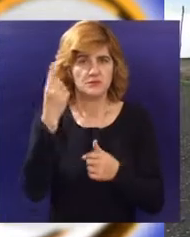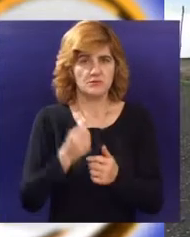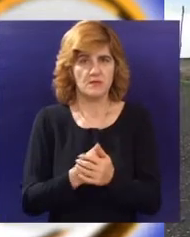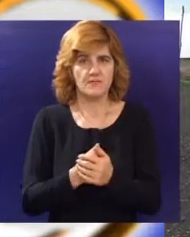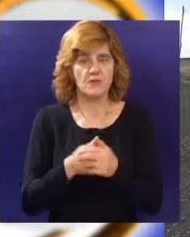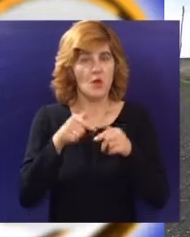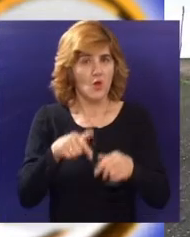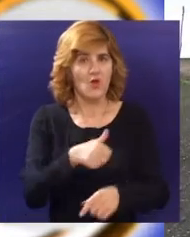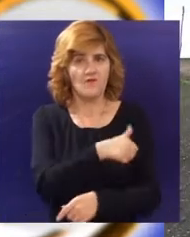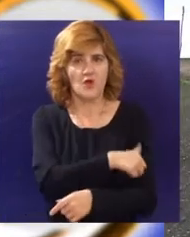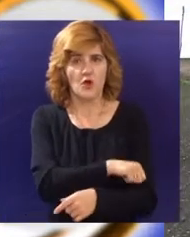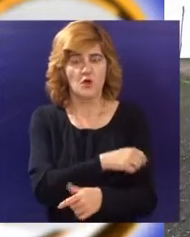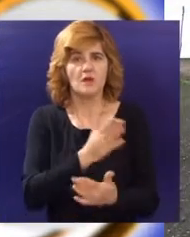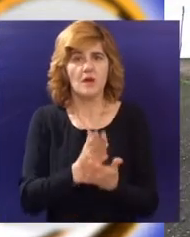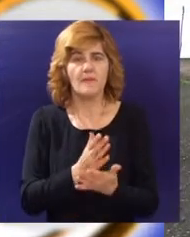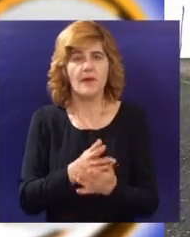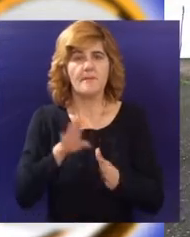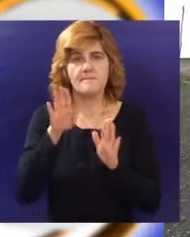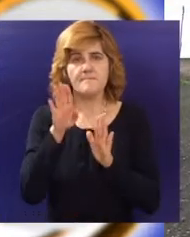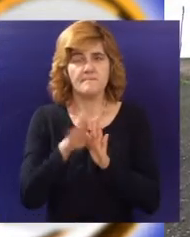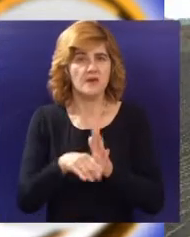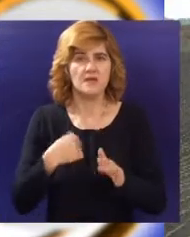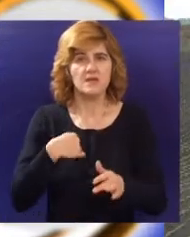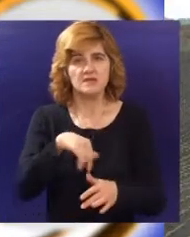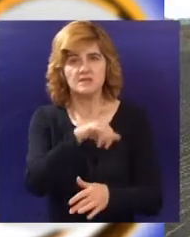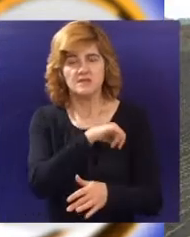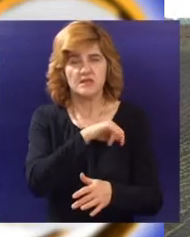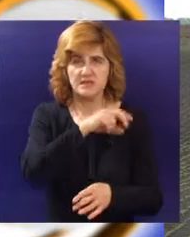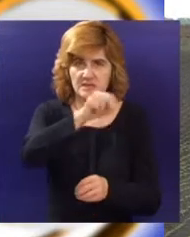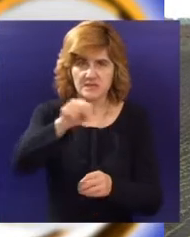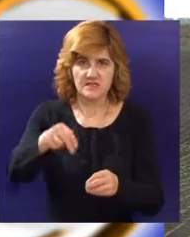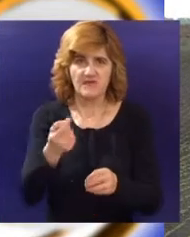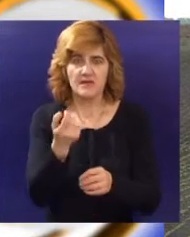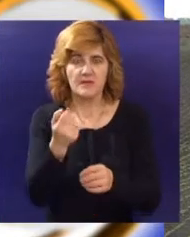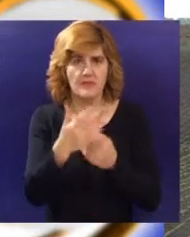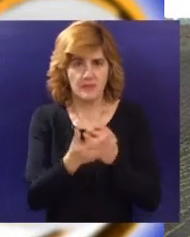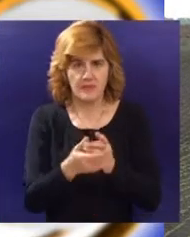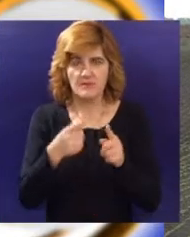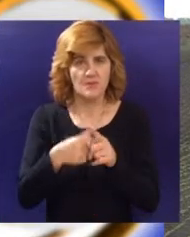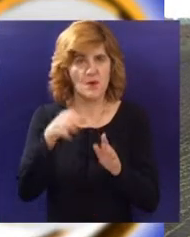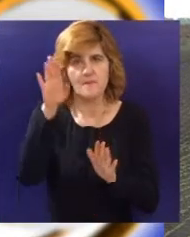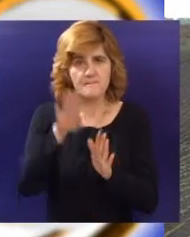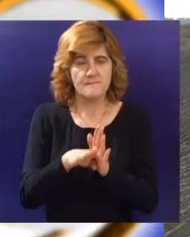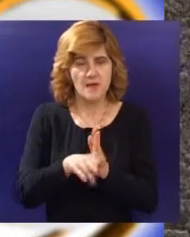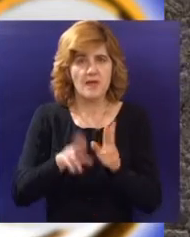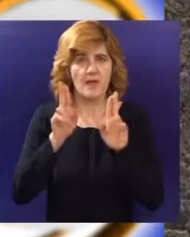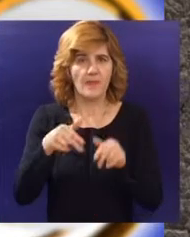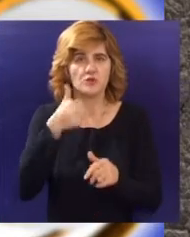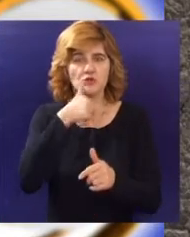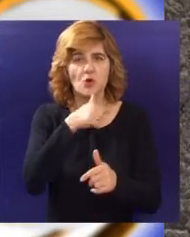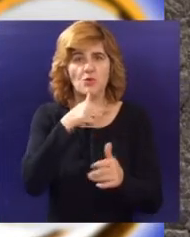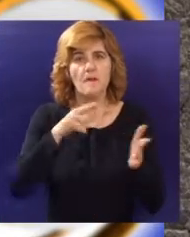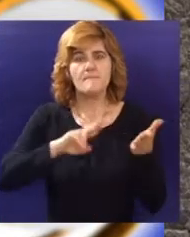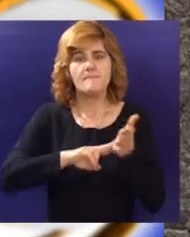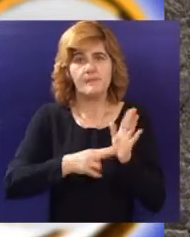Ove godine među poljoprivrednicima vladao je manji interes za setvu pšenice, tako da je posejano za skoro hiljadu hektara manje nego što je planirano.